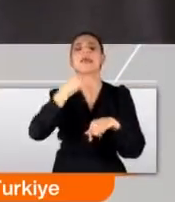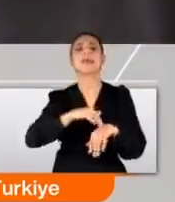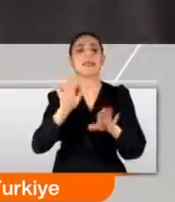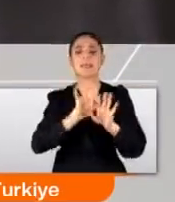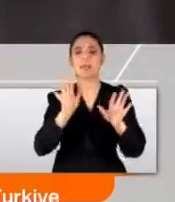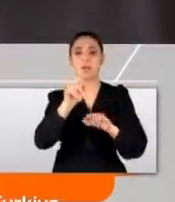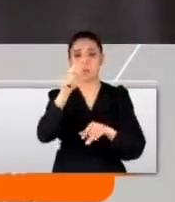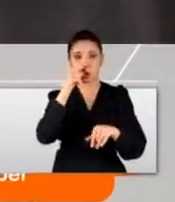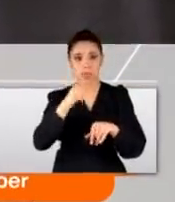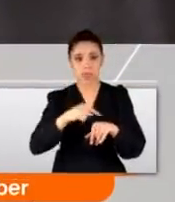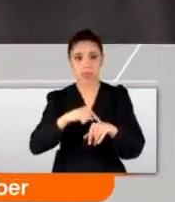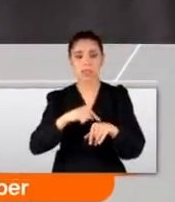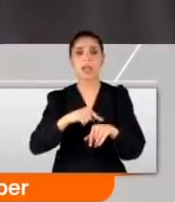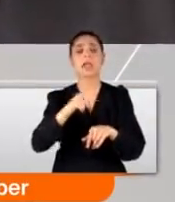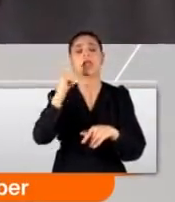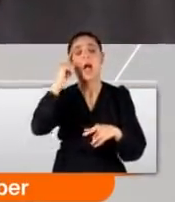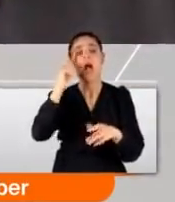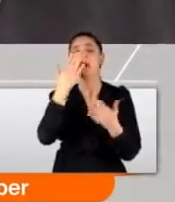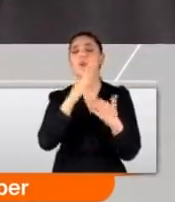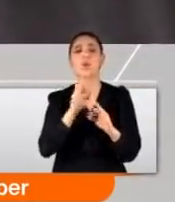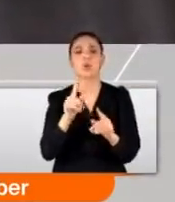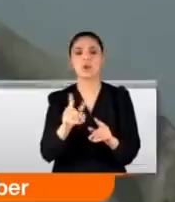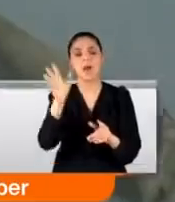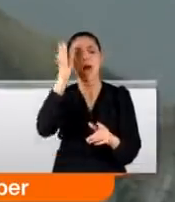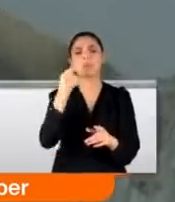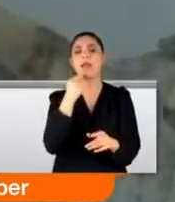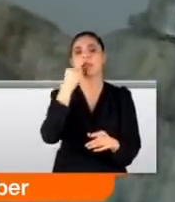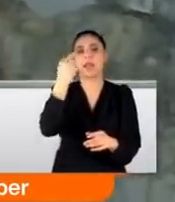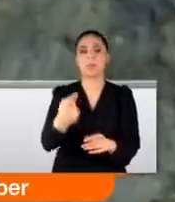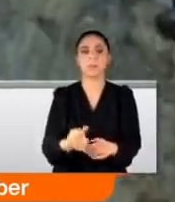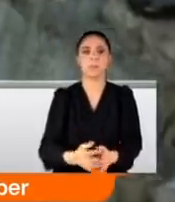Onlara inanana serseridirim. Aptaldirim.